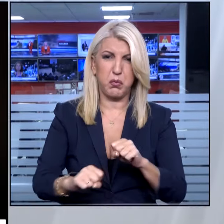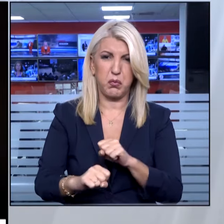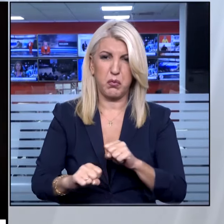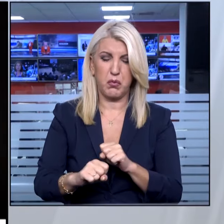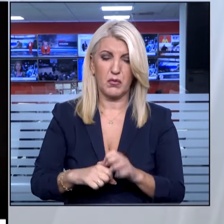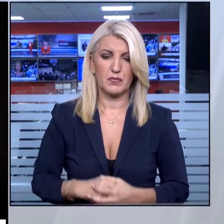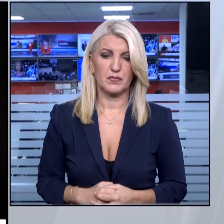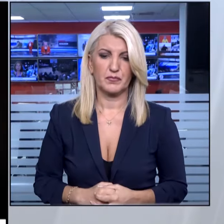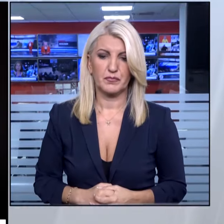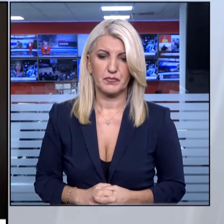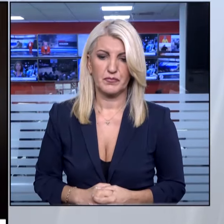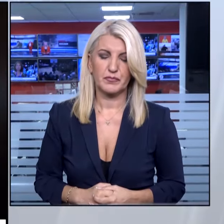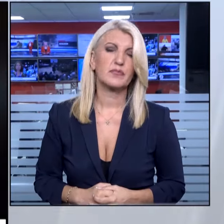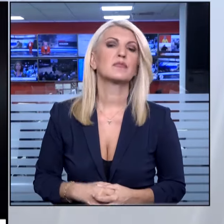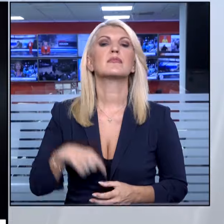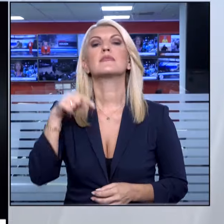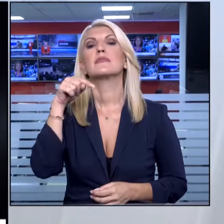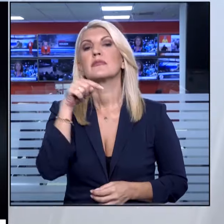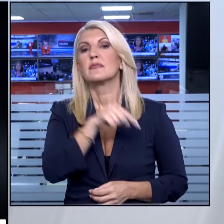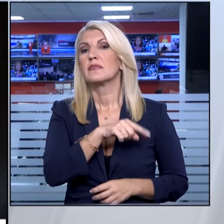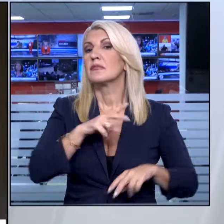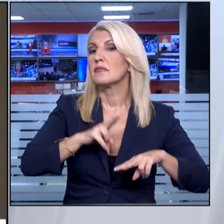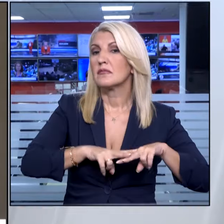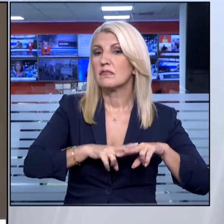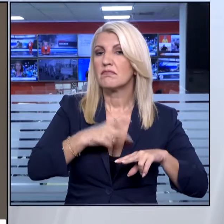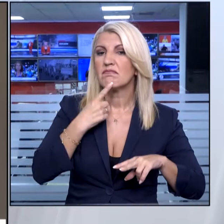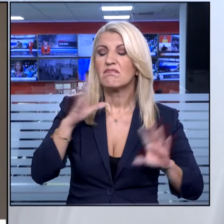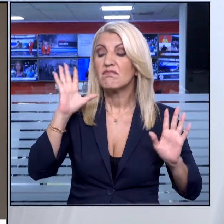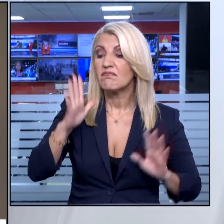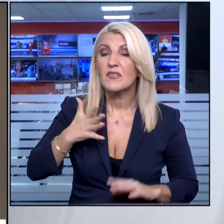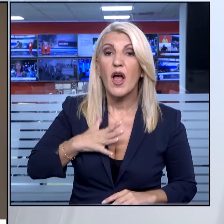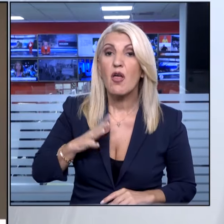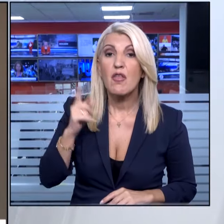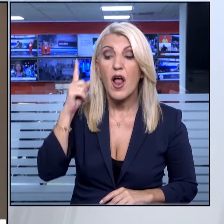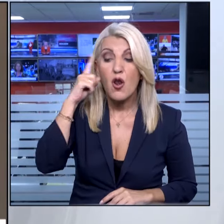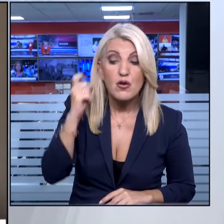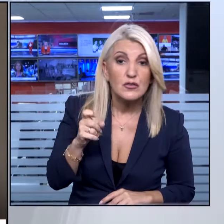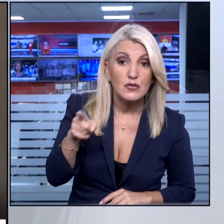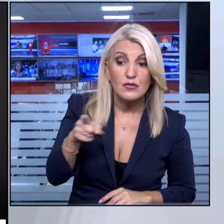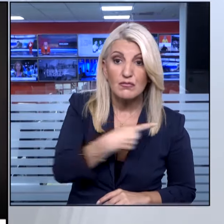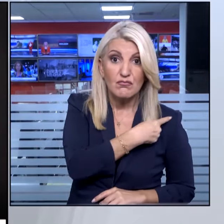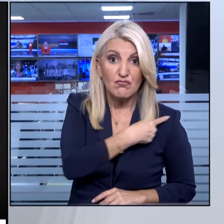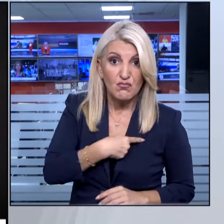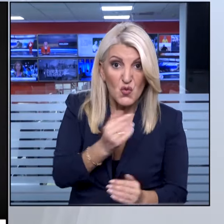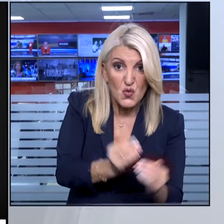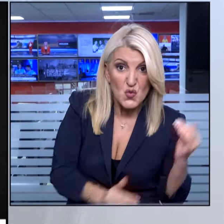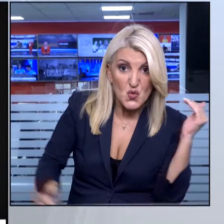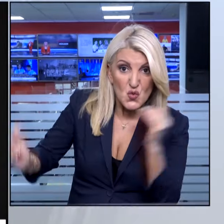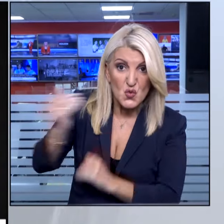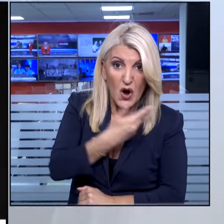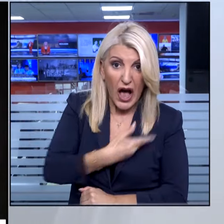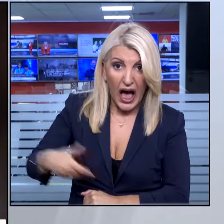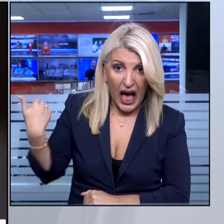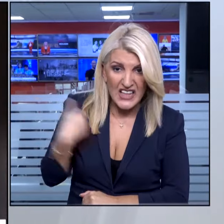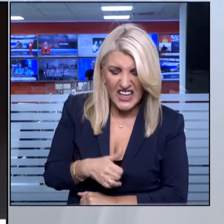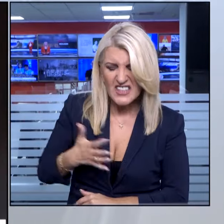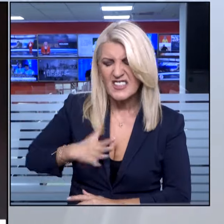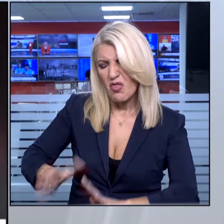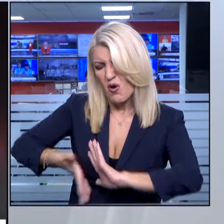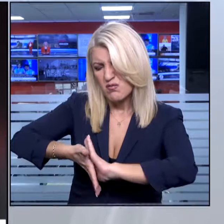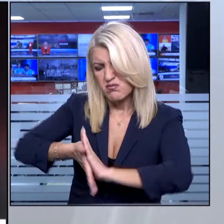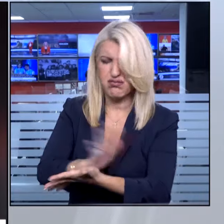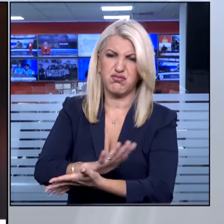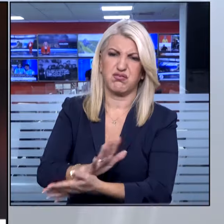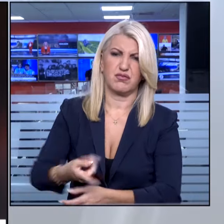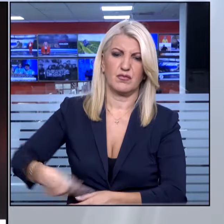Ο στόχος του Τελαβίβ είναι σαφής, η ηγεσία, οι εγκαταστάσεις και το οπλοστάσιο της